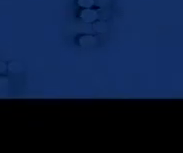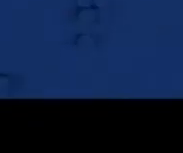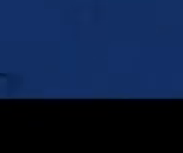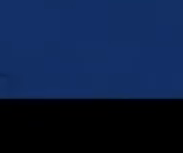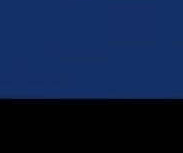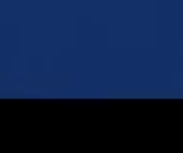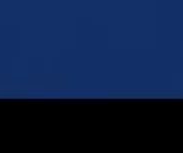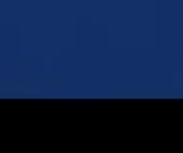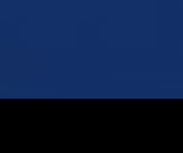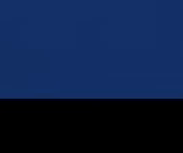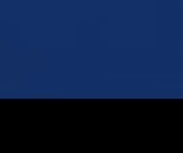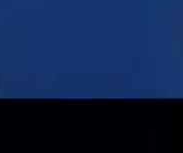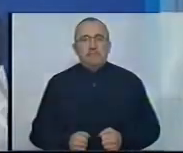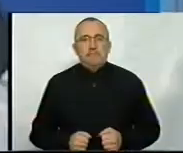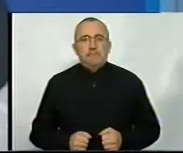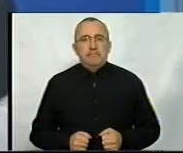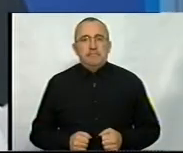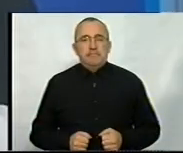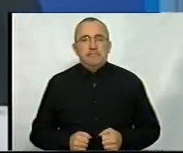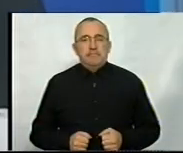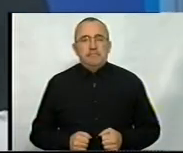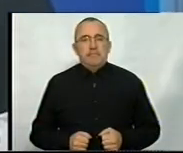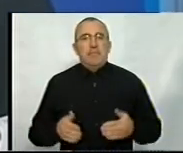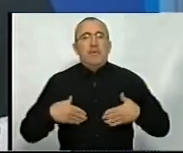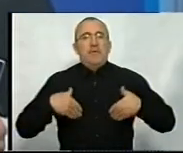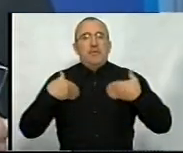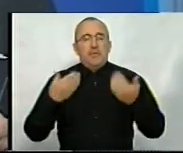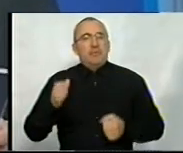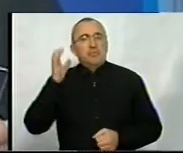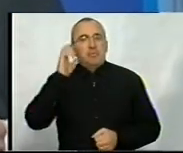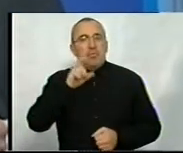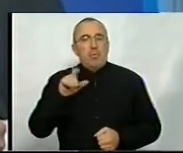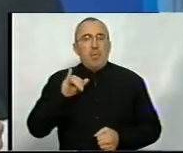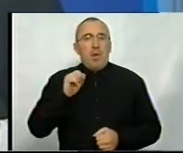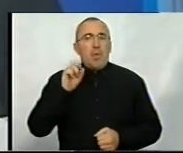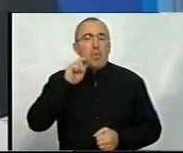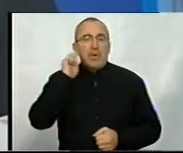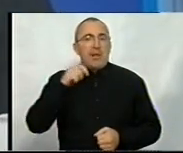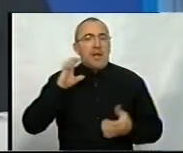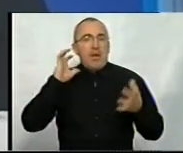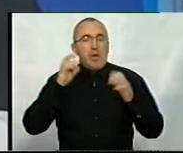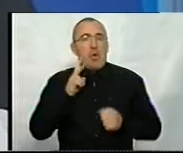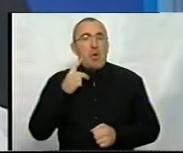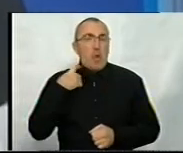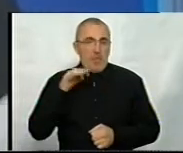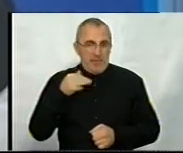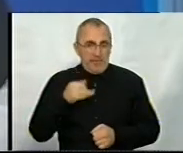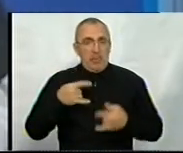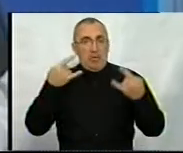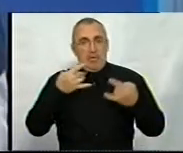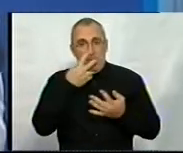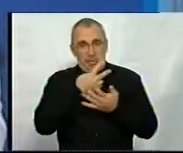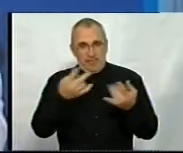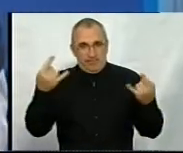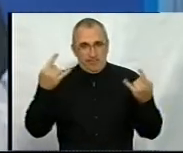Музика Мої вітання слухачам ЮА Українське радіо Кропивницький і глядачам ЮА